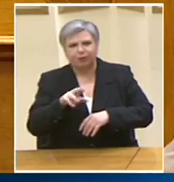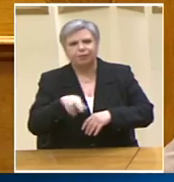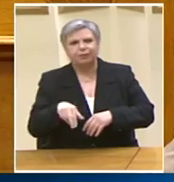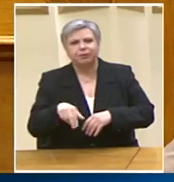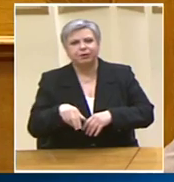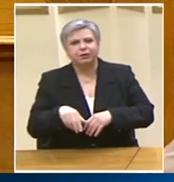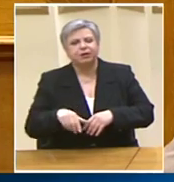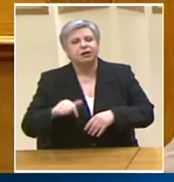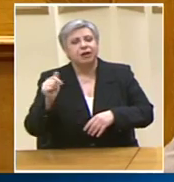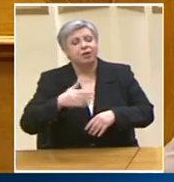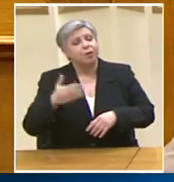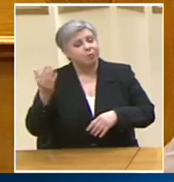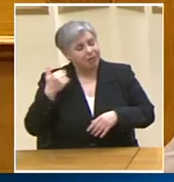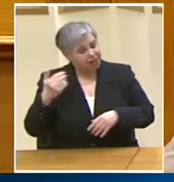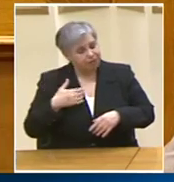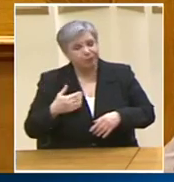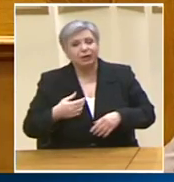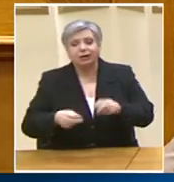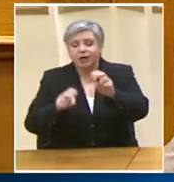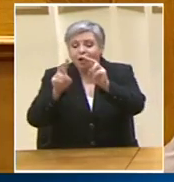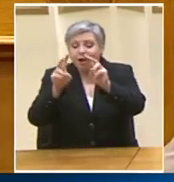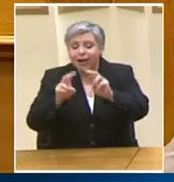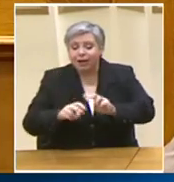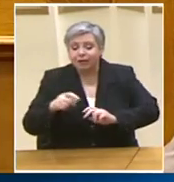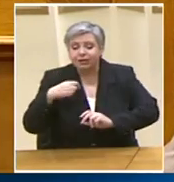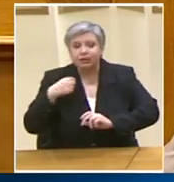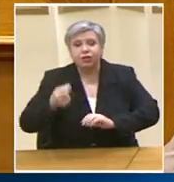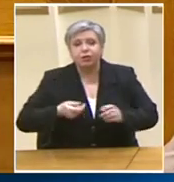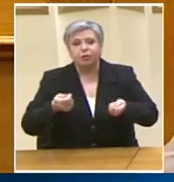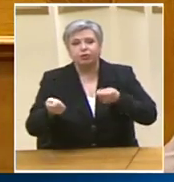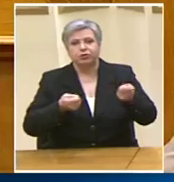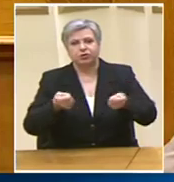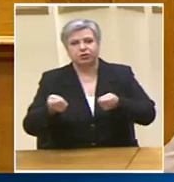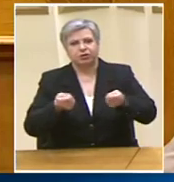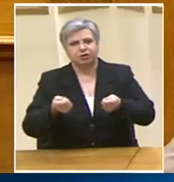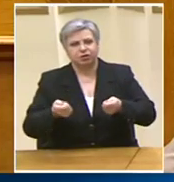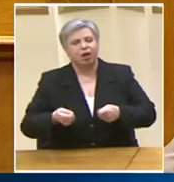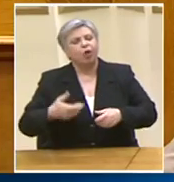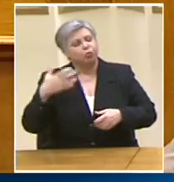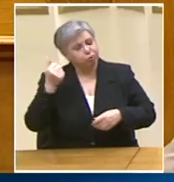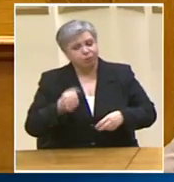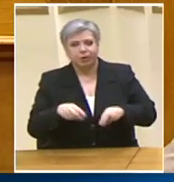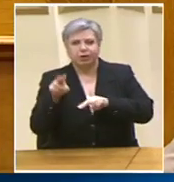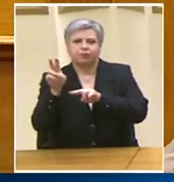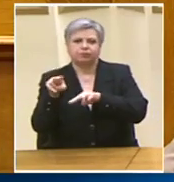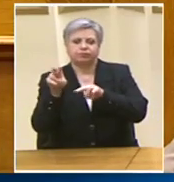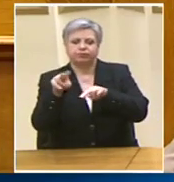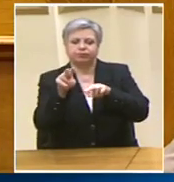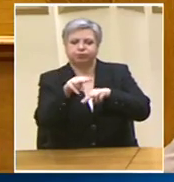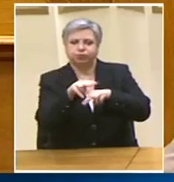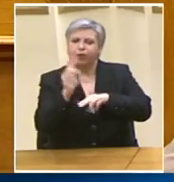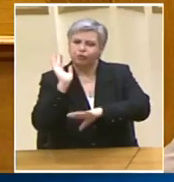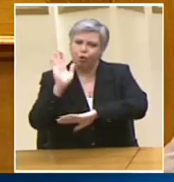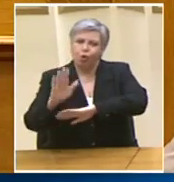Επιθερωτή Δημόσιας Διοίκησης Που λειτουργούσε απρόσκοπτα με τους δημόσιους επιθεωρητές Επί πάρα πολλά χρόνια